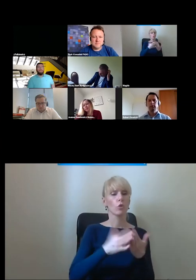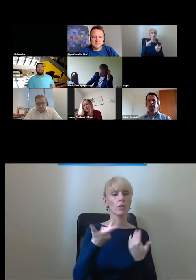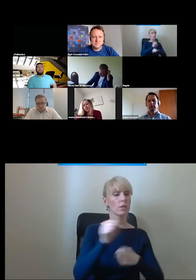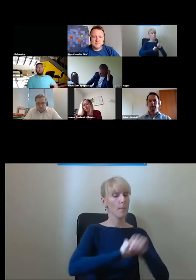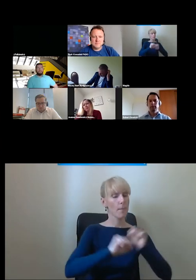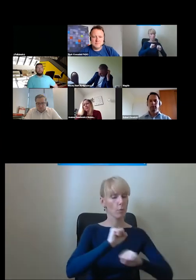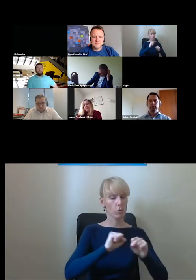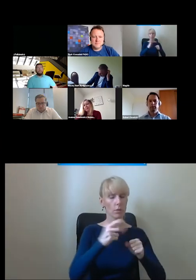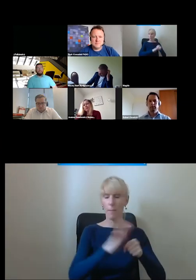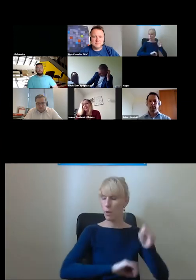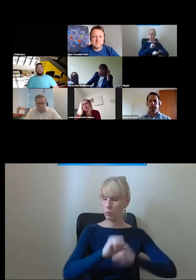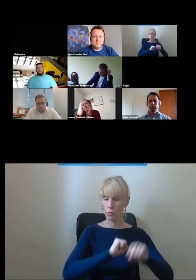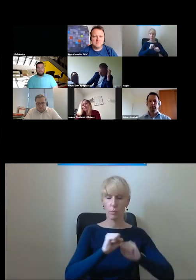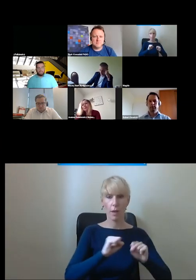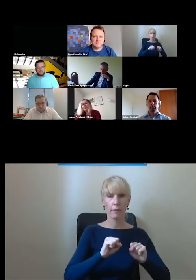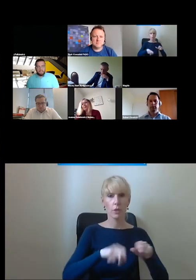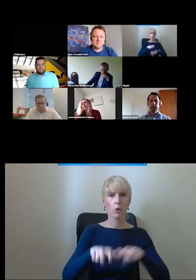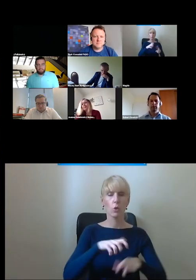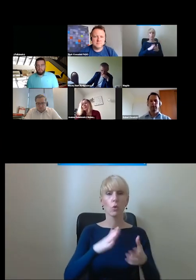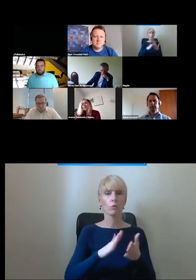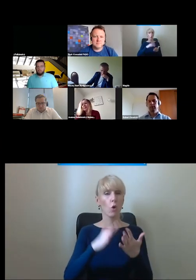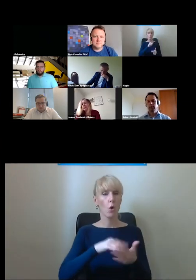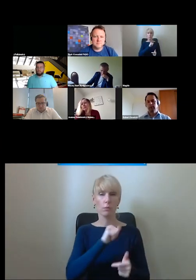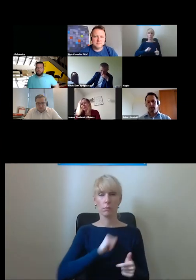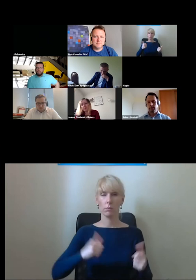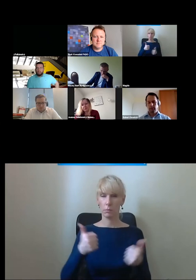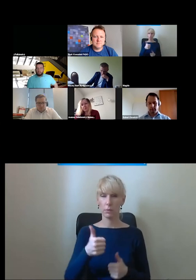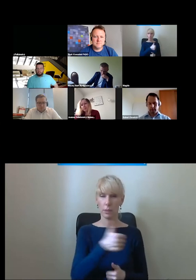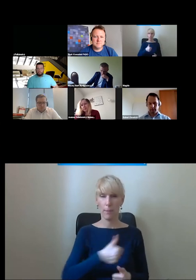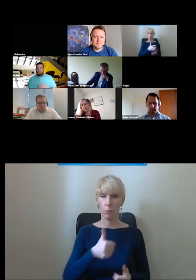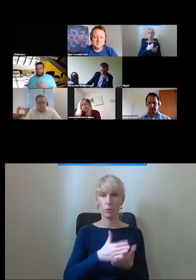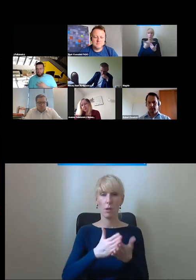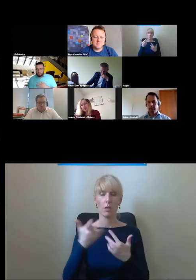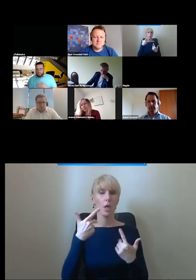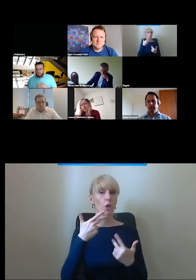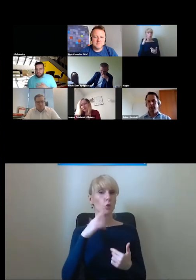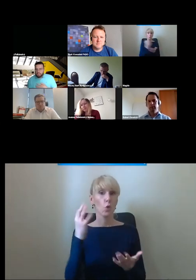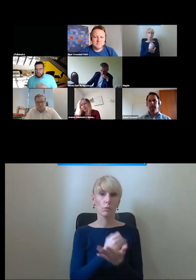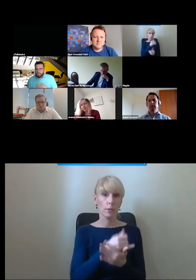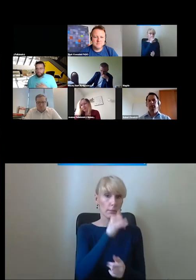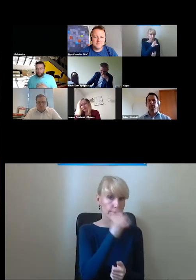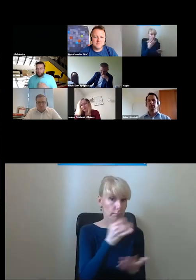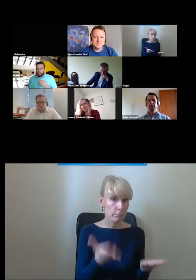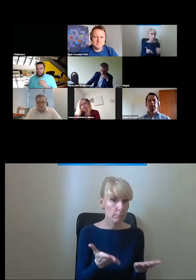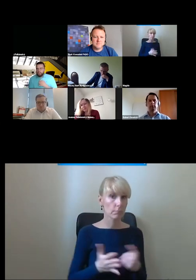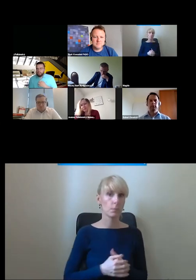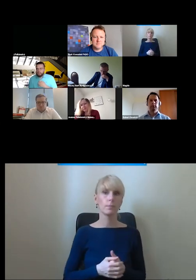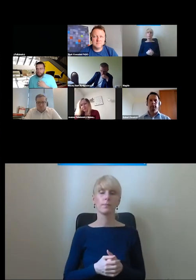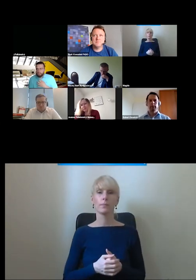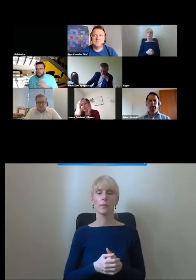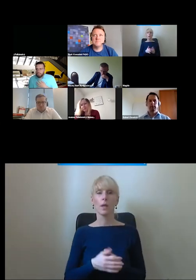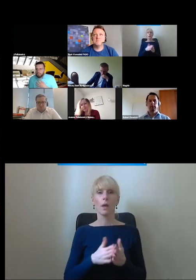stanie uważam samodzielnie z tego skorzystać ja cały czas będę mówił i tutaj ja też pozwolę sobie przeczytać od pani